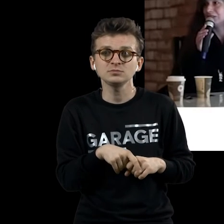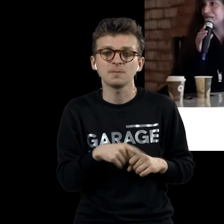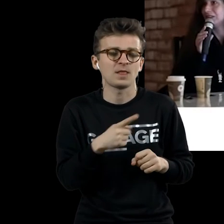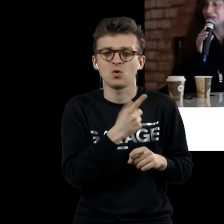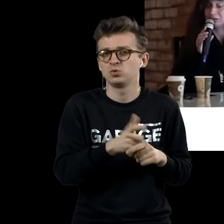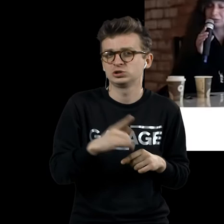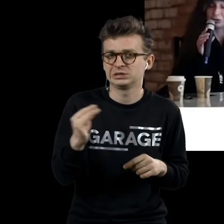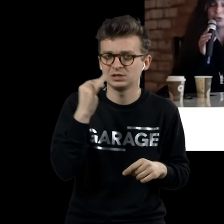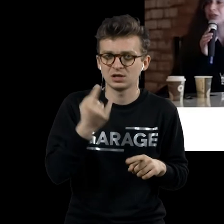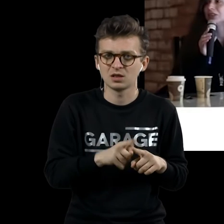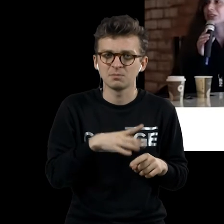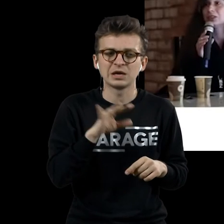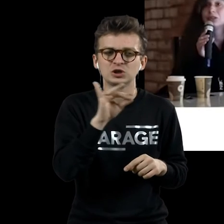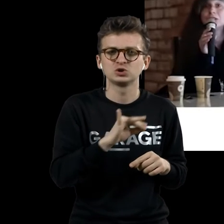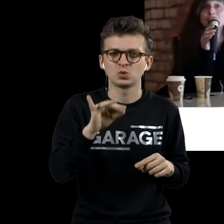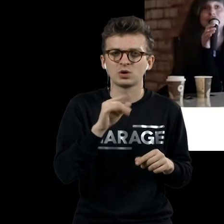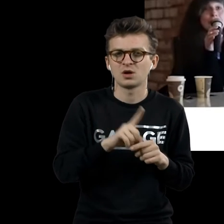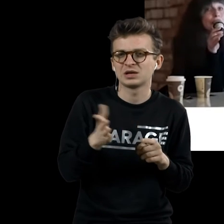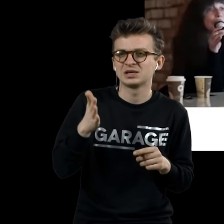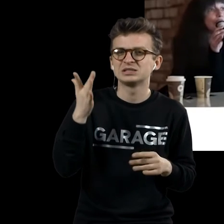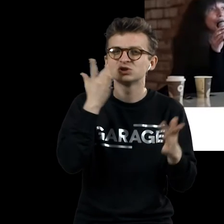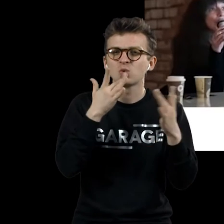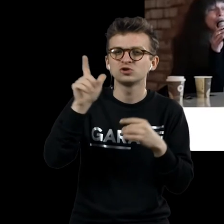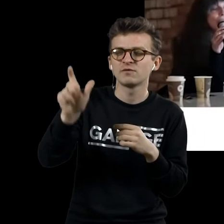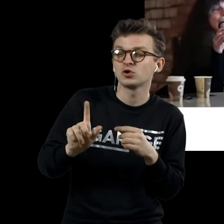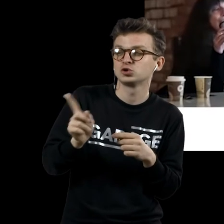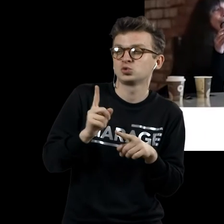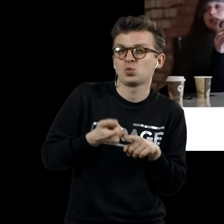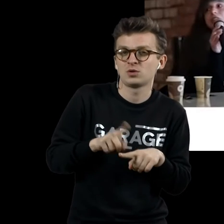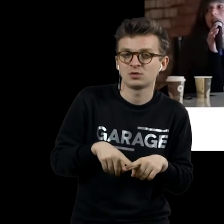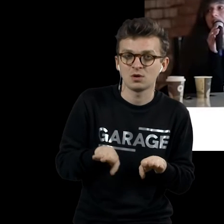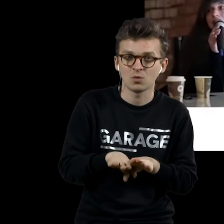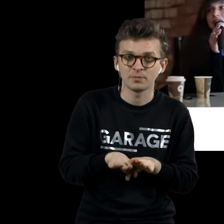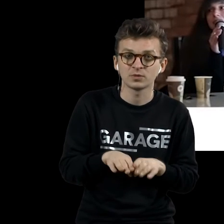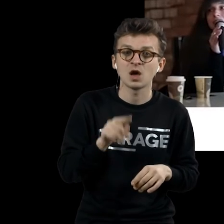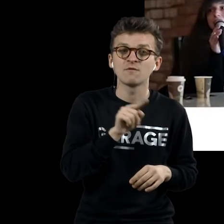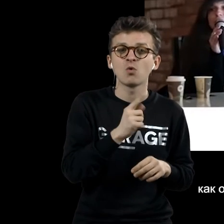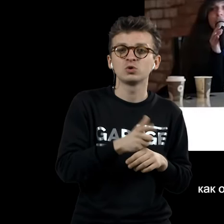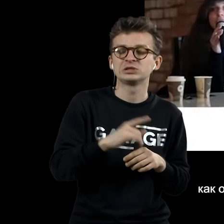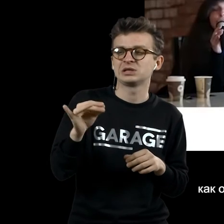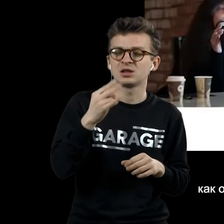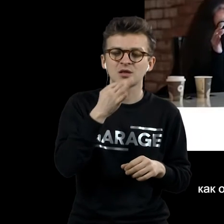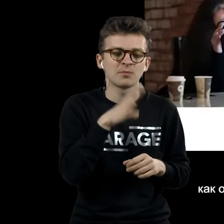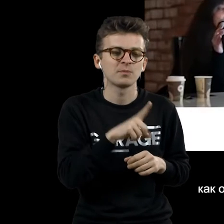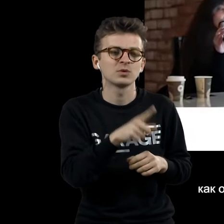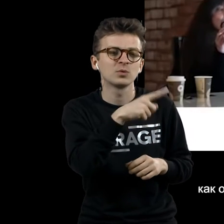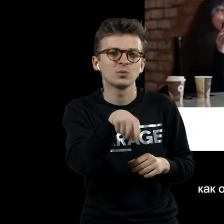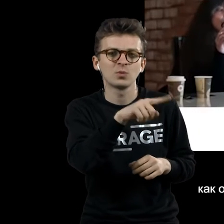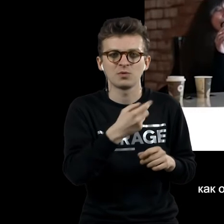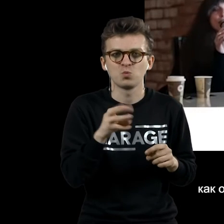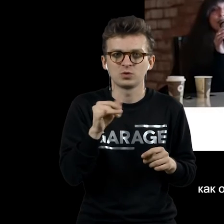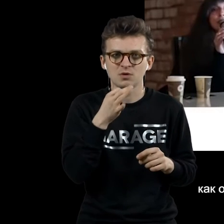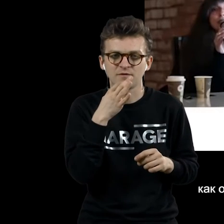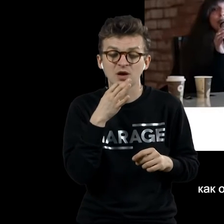интересовало какие-то истории, связанные с сексуальностью человеческой, что это такое. Но страшно интересовало вращение. Вот такая вот работа